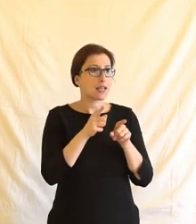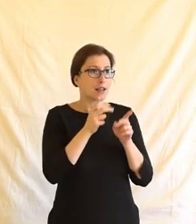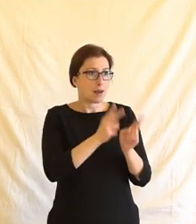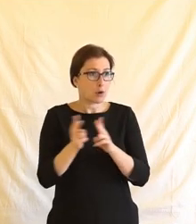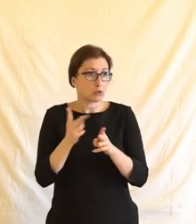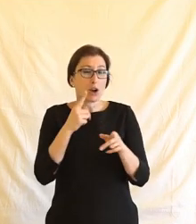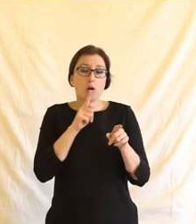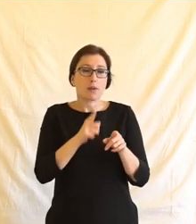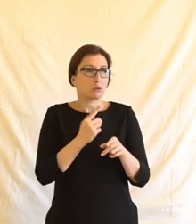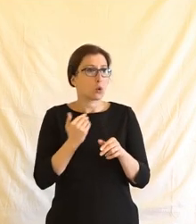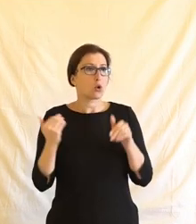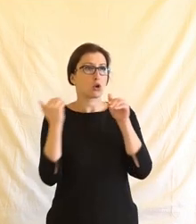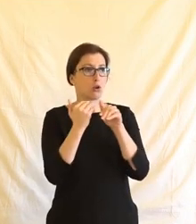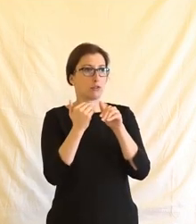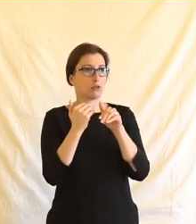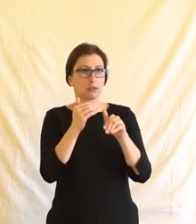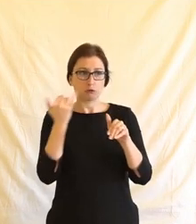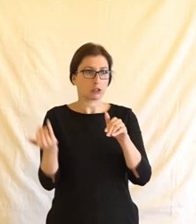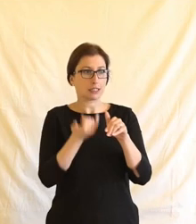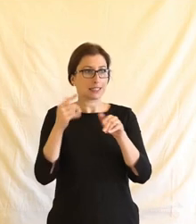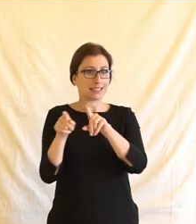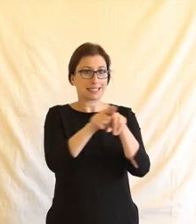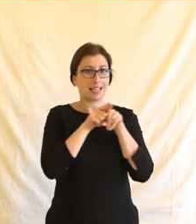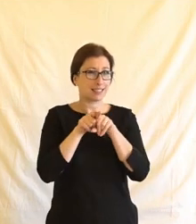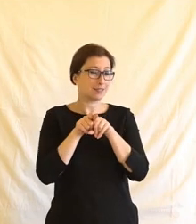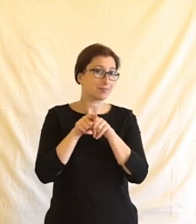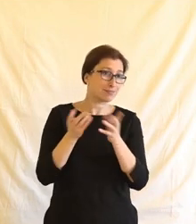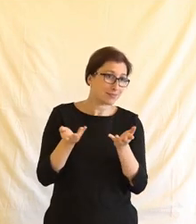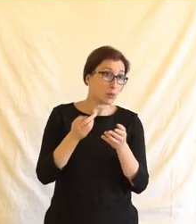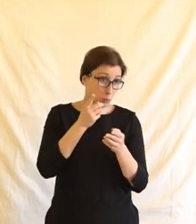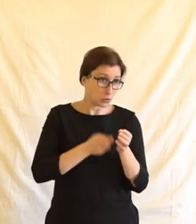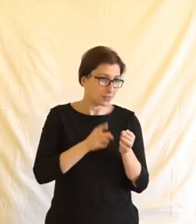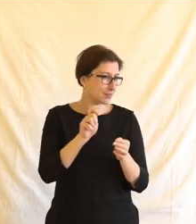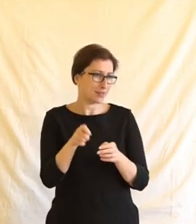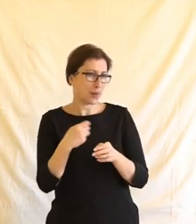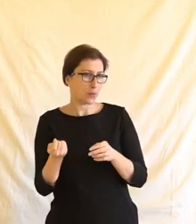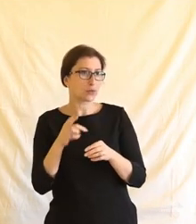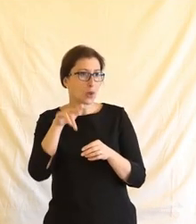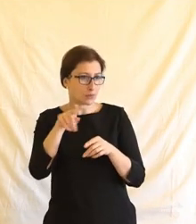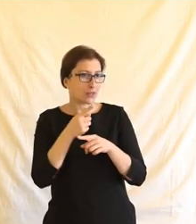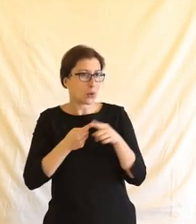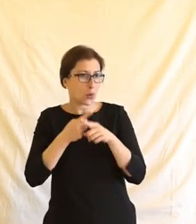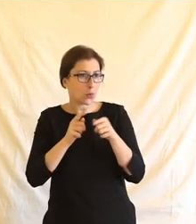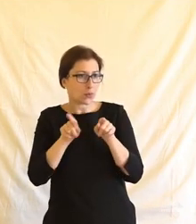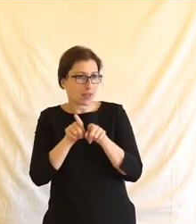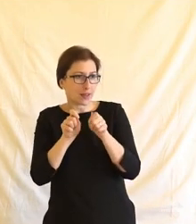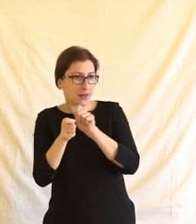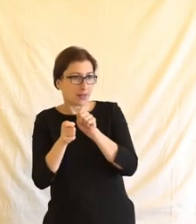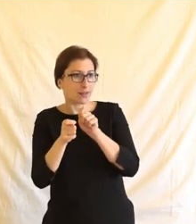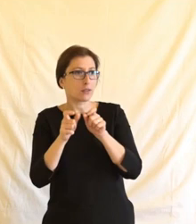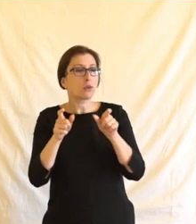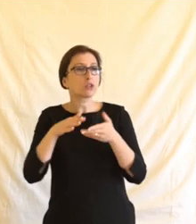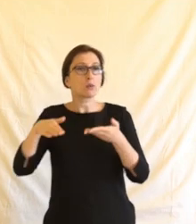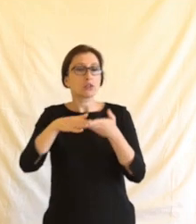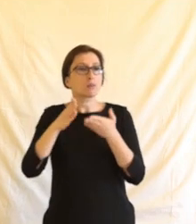rovnost, která zaručuje vždycky všechno všem stejný a ono to tak není. A není to tak proto, protože společnost je